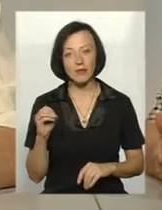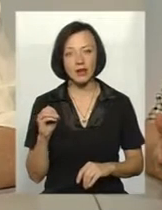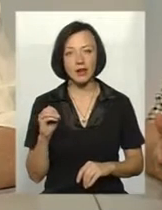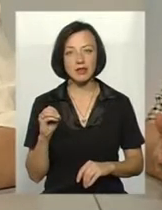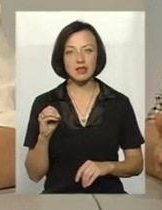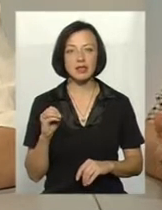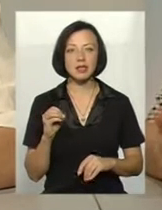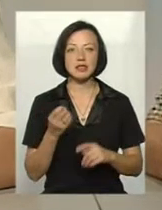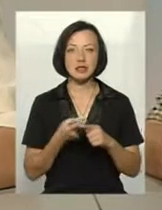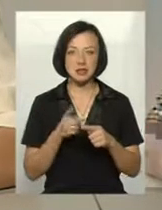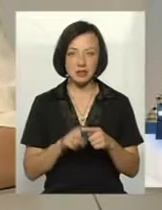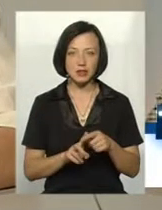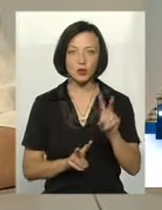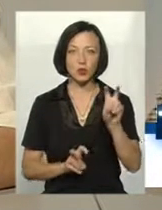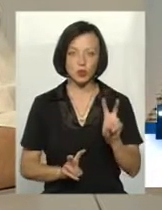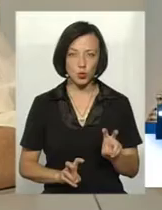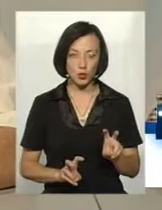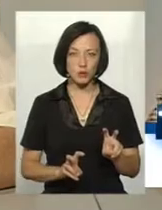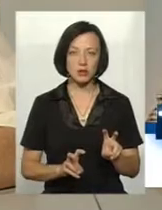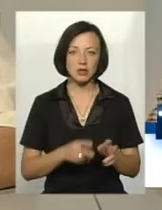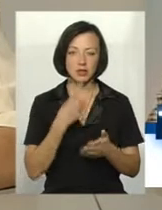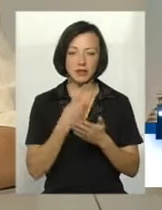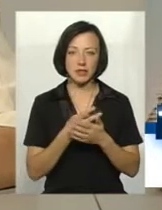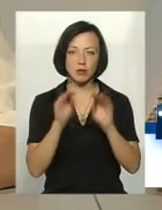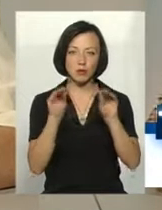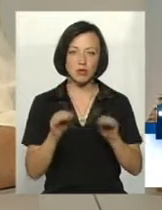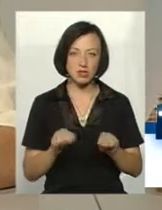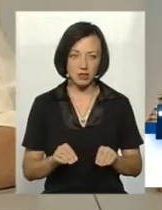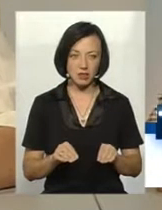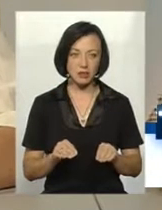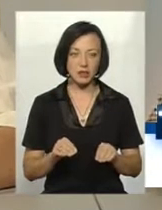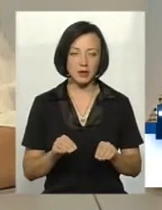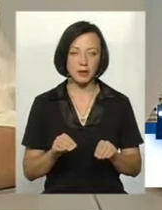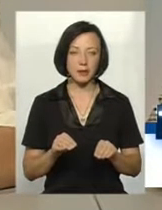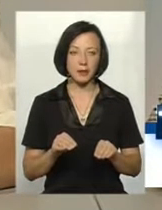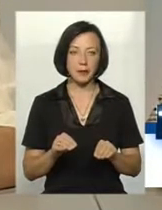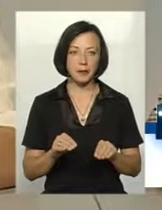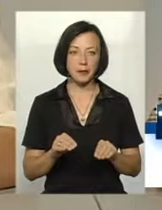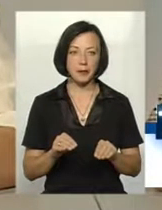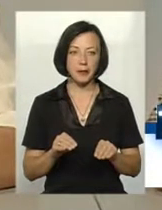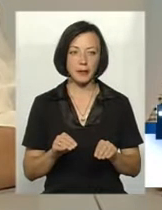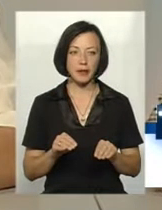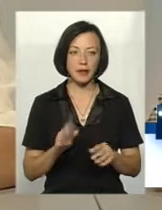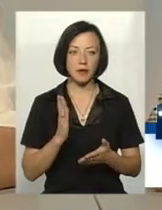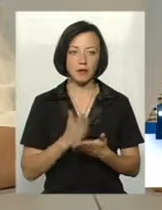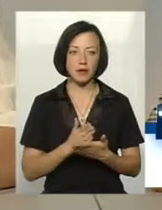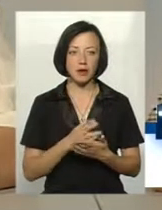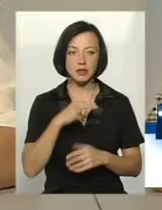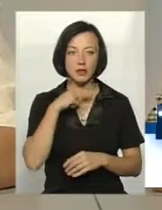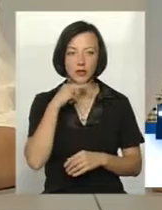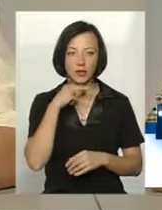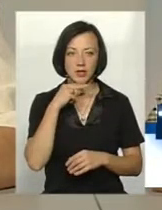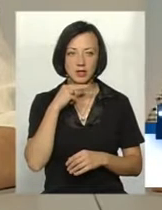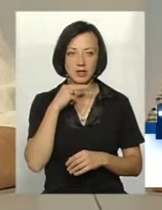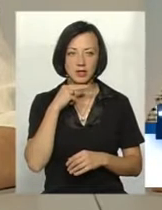баштанними культурами ну якщо дивитися по статистиці під баштанними культурами мається на увазі ті